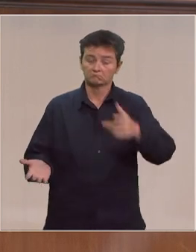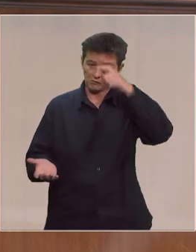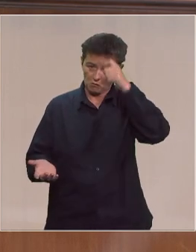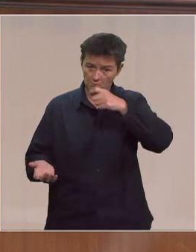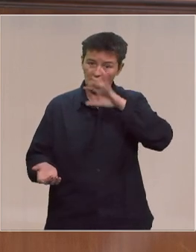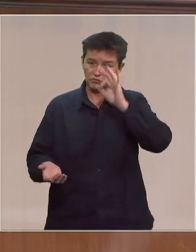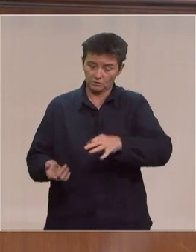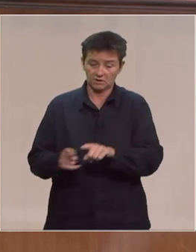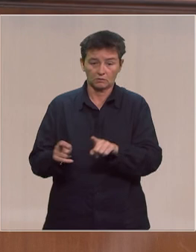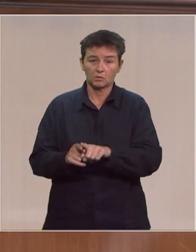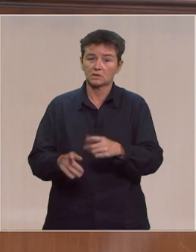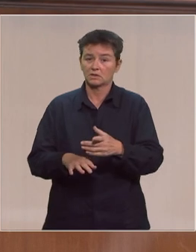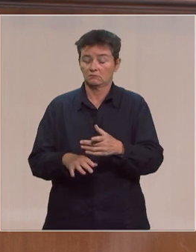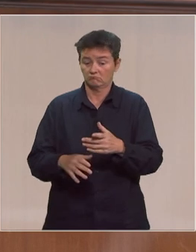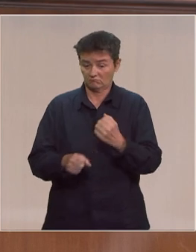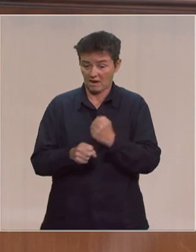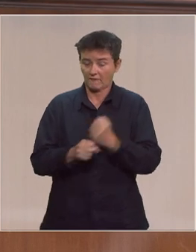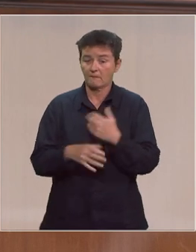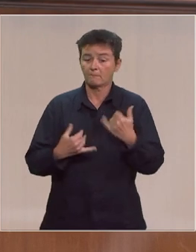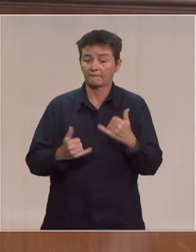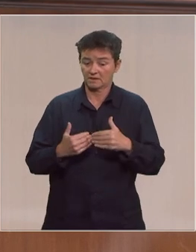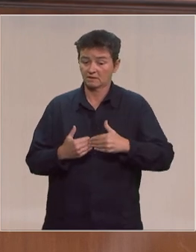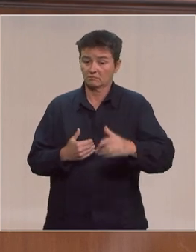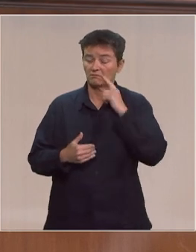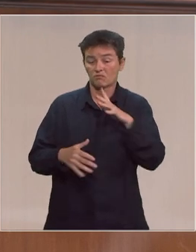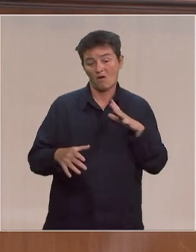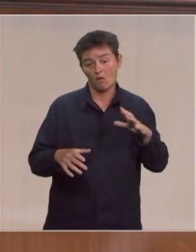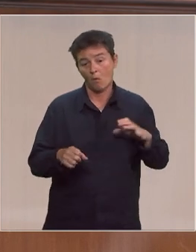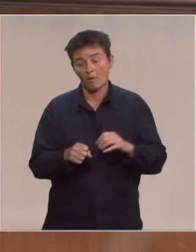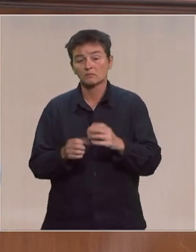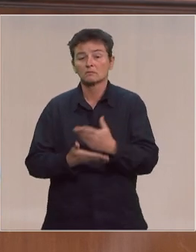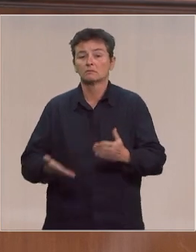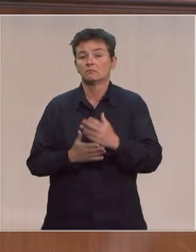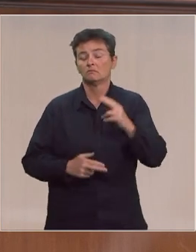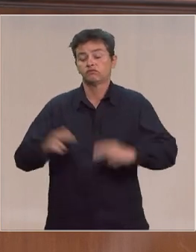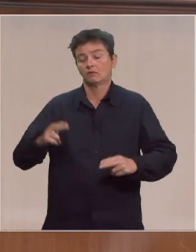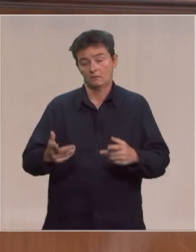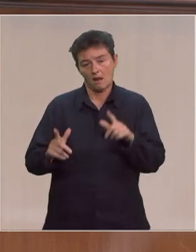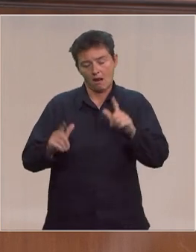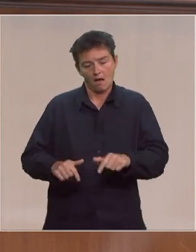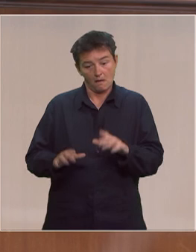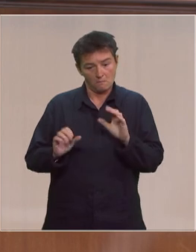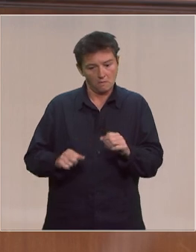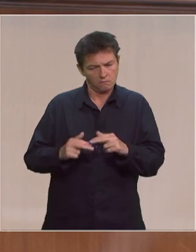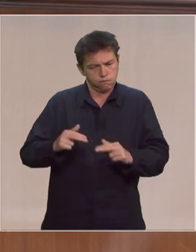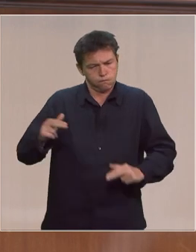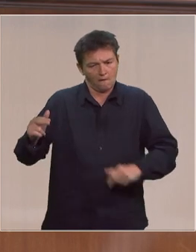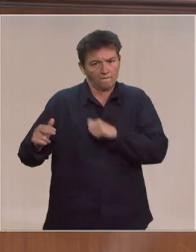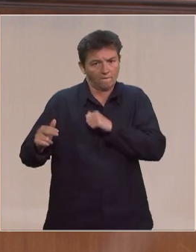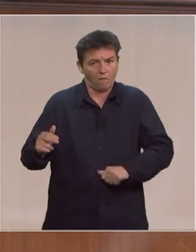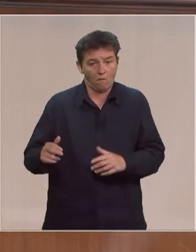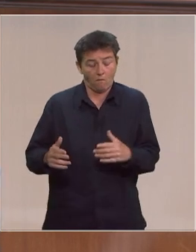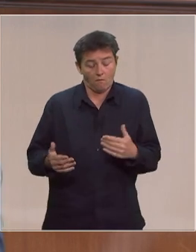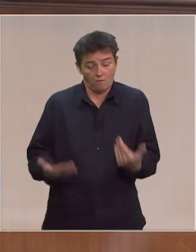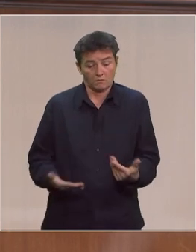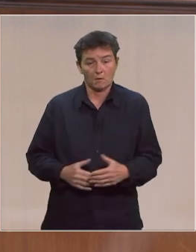renvoie aussi à tout le travail qu'il y à faire pour compenser les inégalités qui peuvent être croissantes à l'occasion d'un épisode comme celui que nous